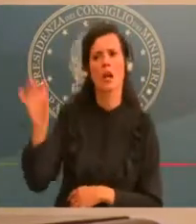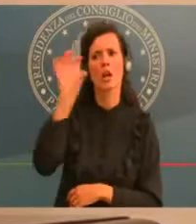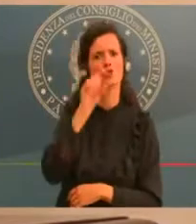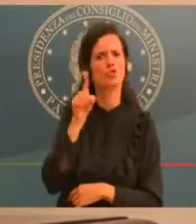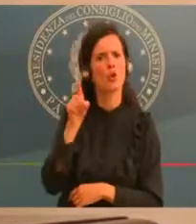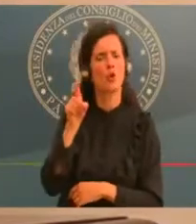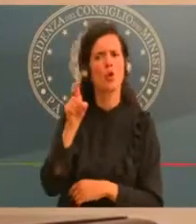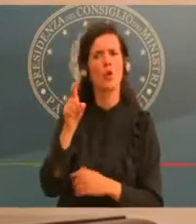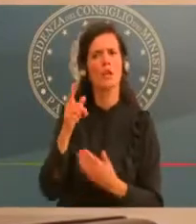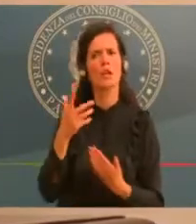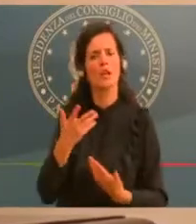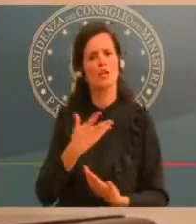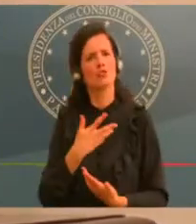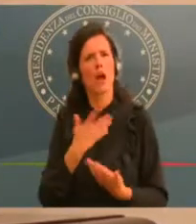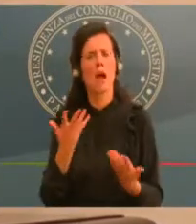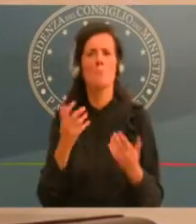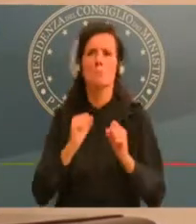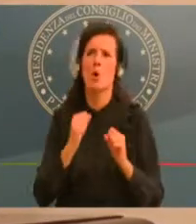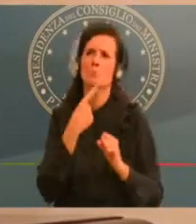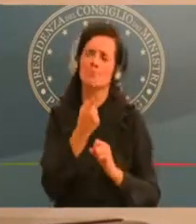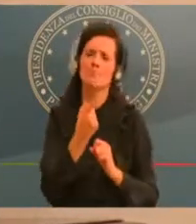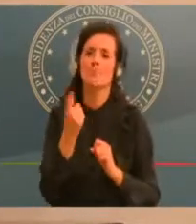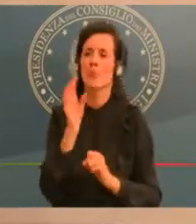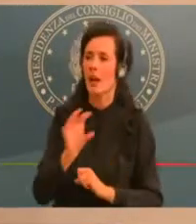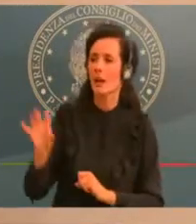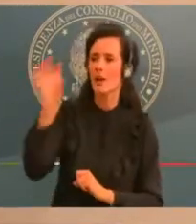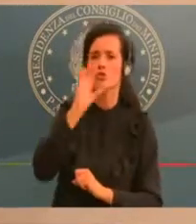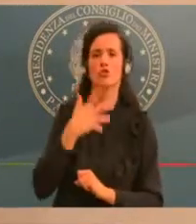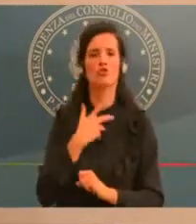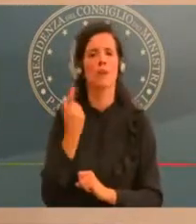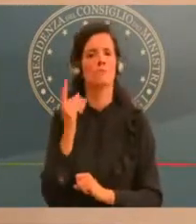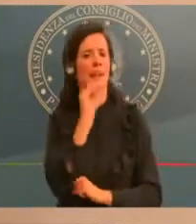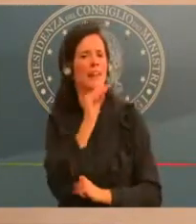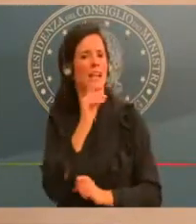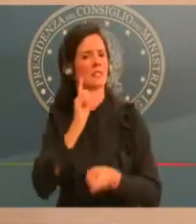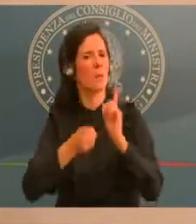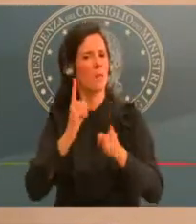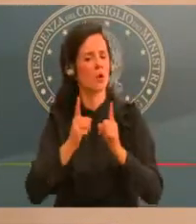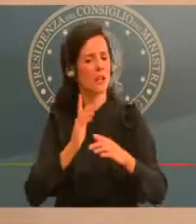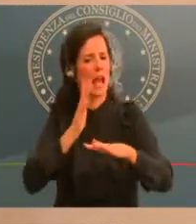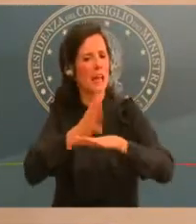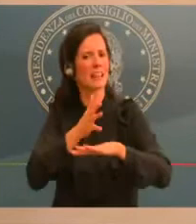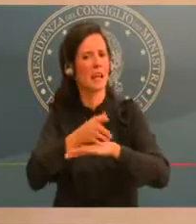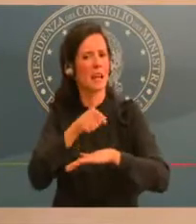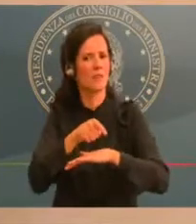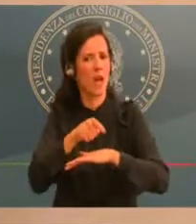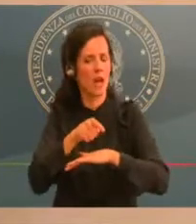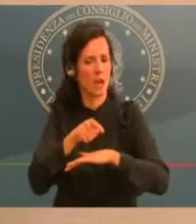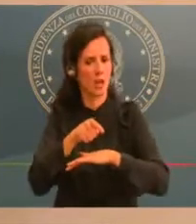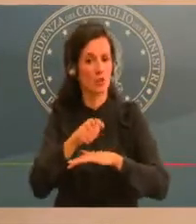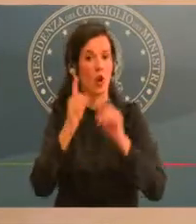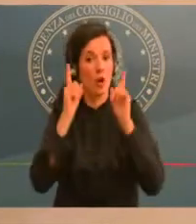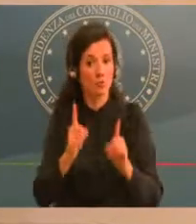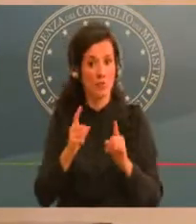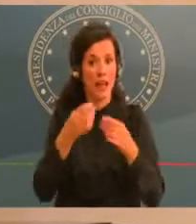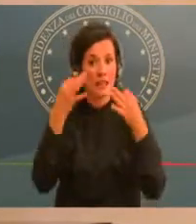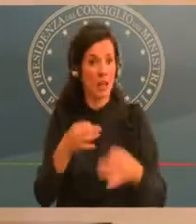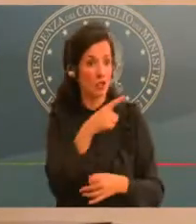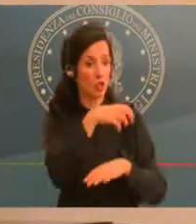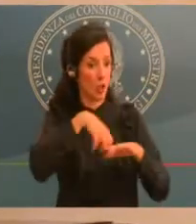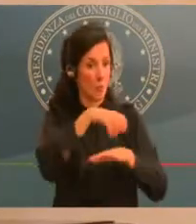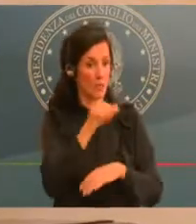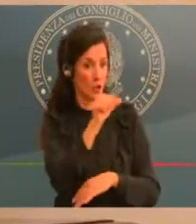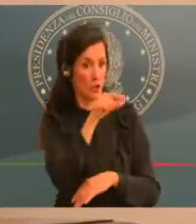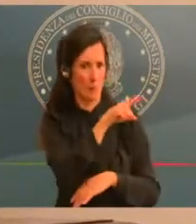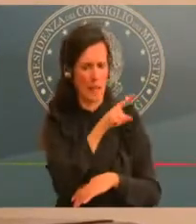decisioni che prenderà il Ministro Speranza e in che grado qualche regione in queste ore minaccia anche di impugnare le ordinanze informalmente.